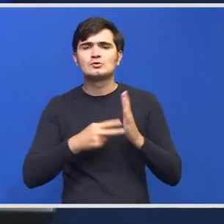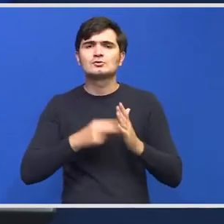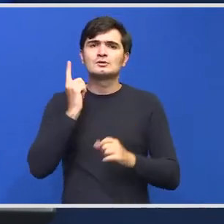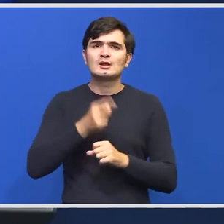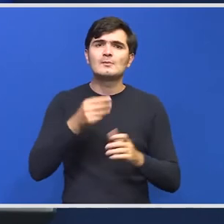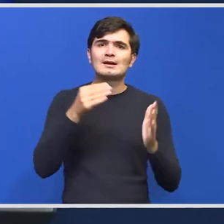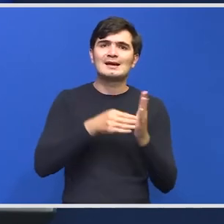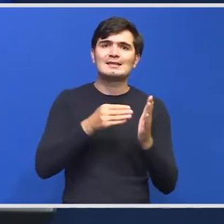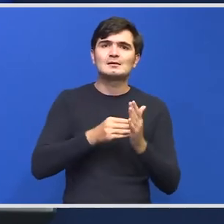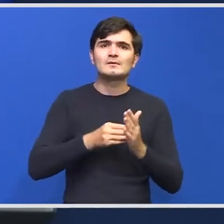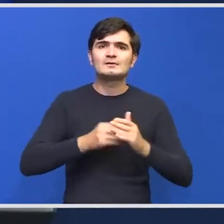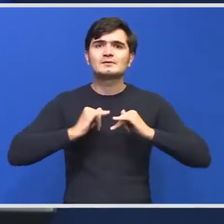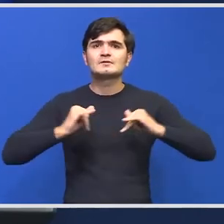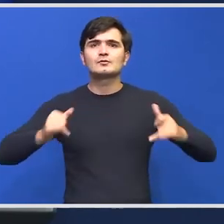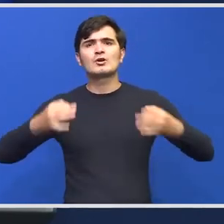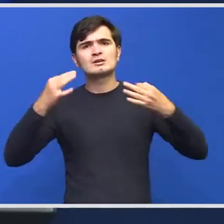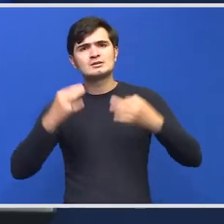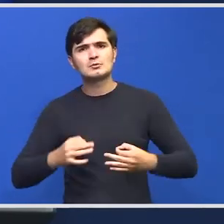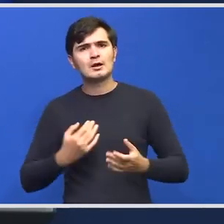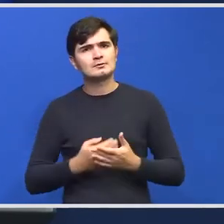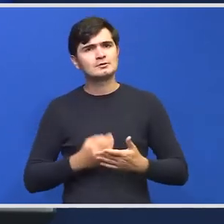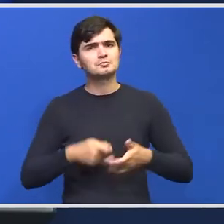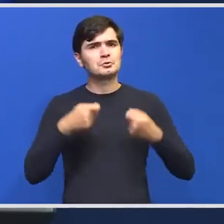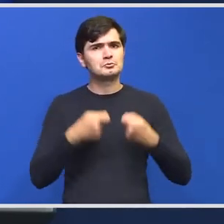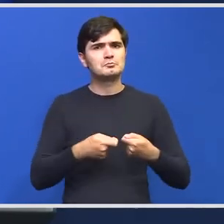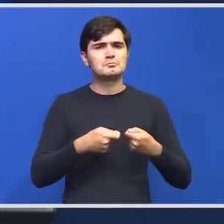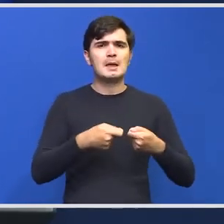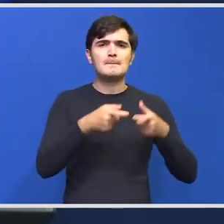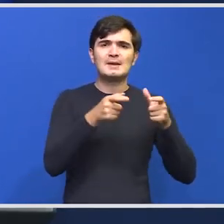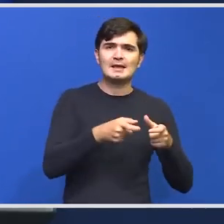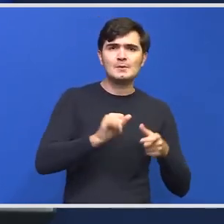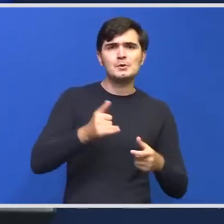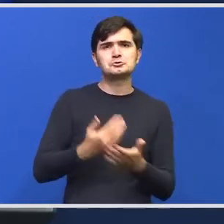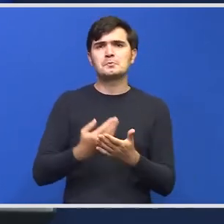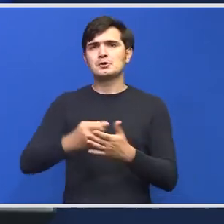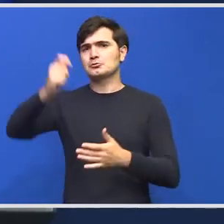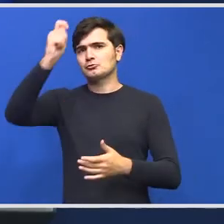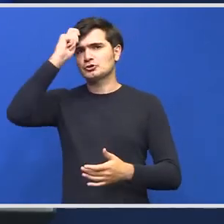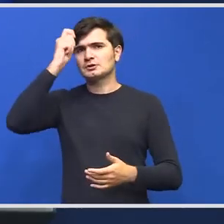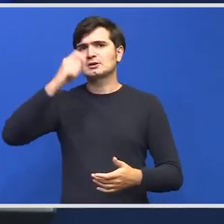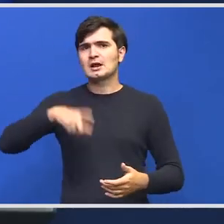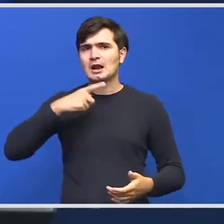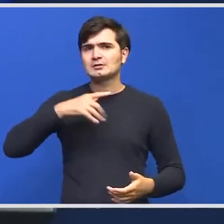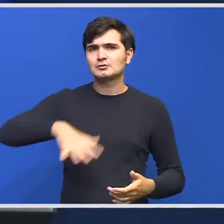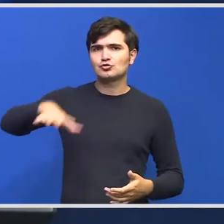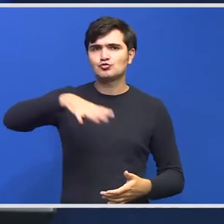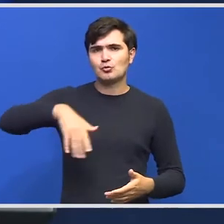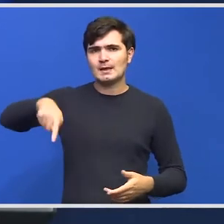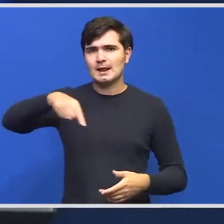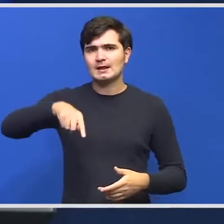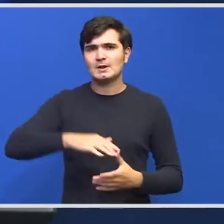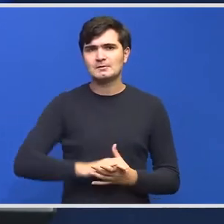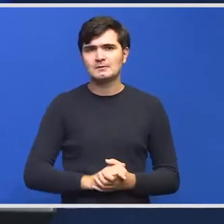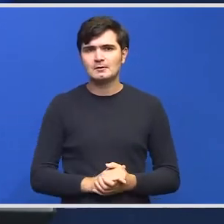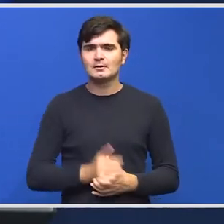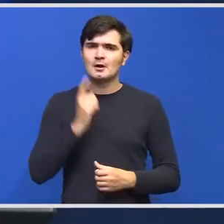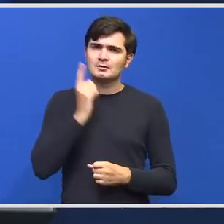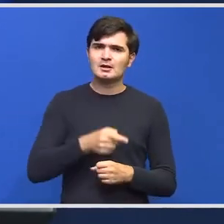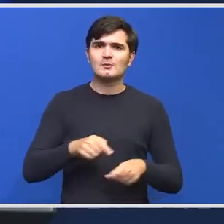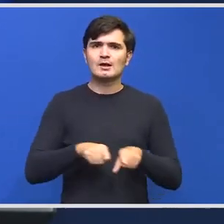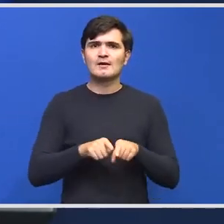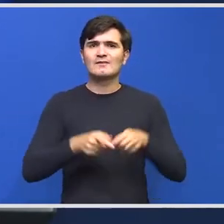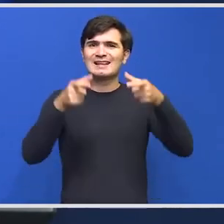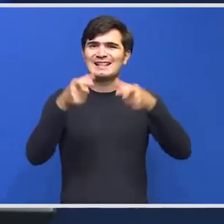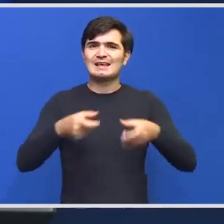desfășoare în siguranță atât pentru membrii echipei cât și pentru cetățenii care sunt în zonele respective. trebuie să fie